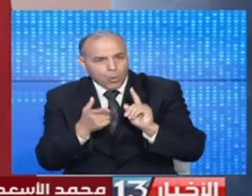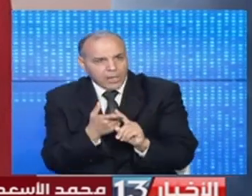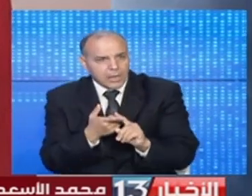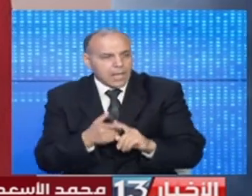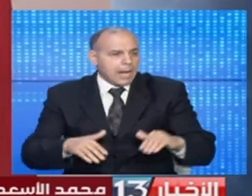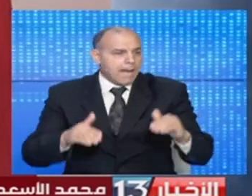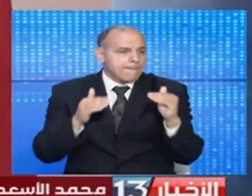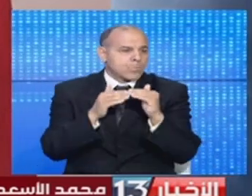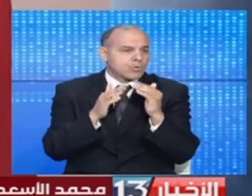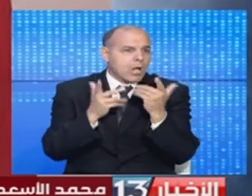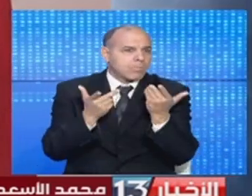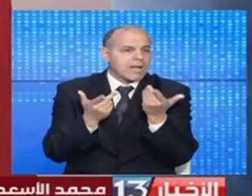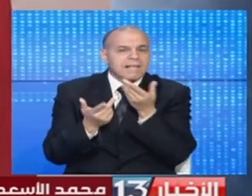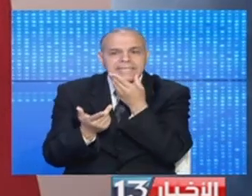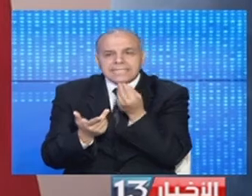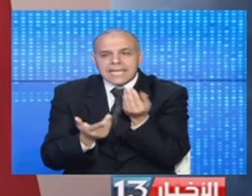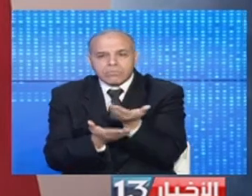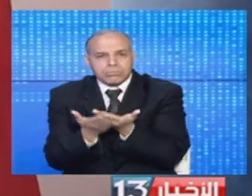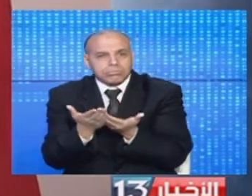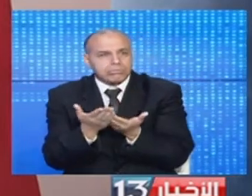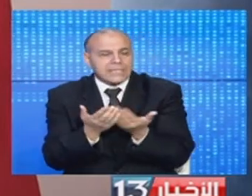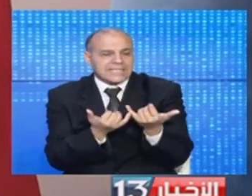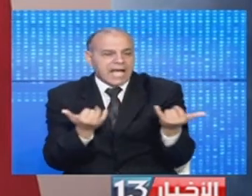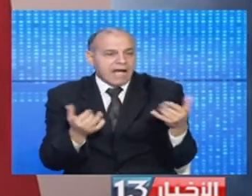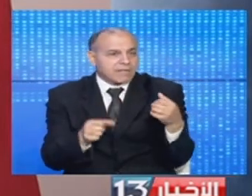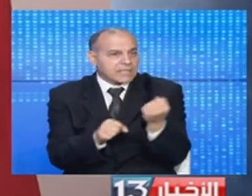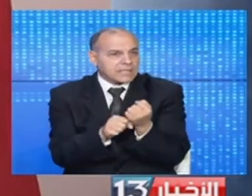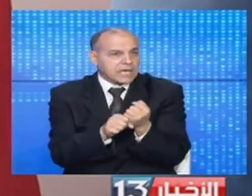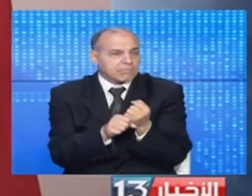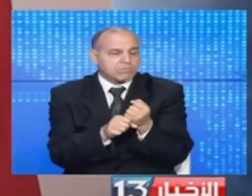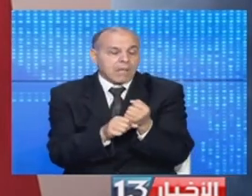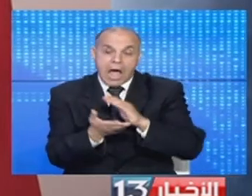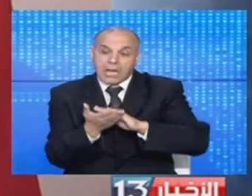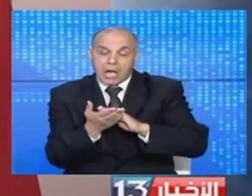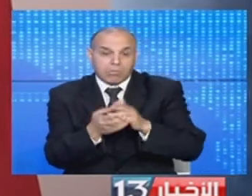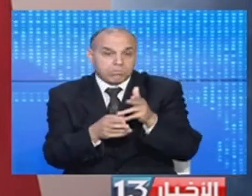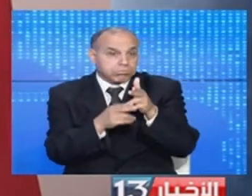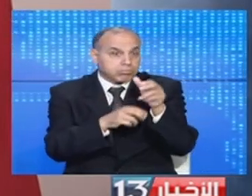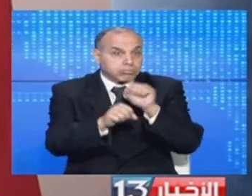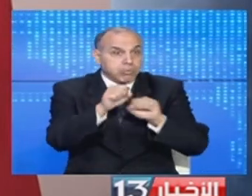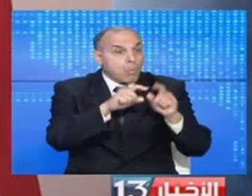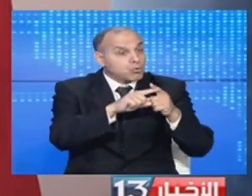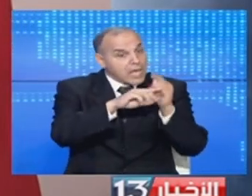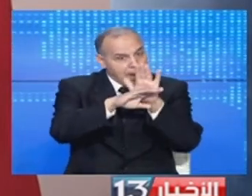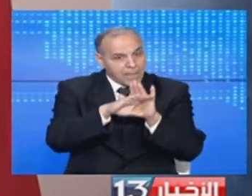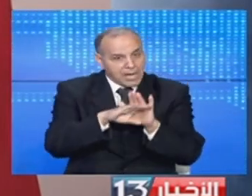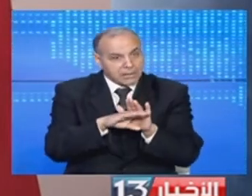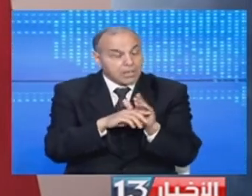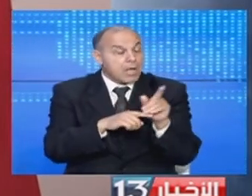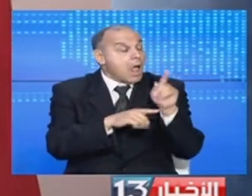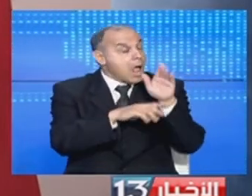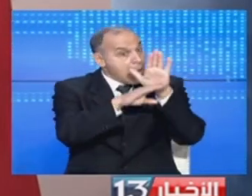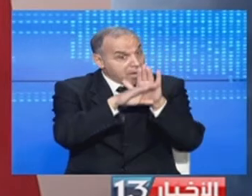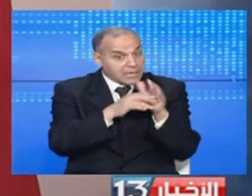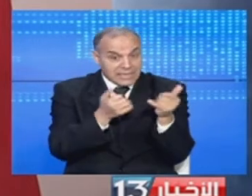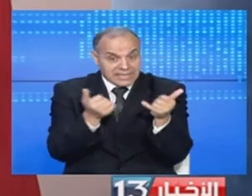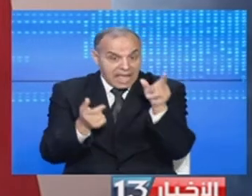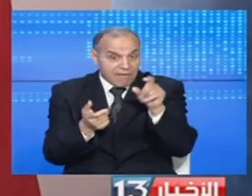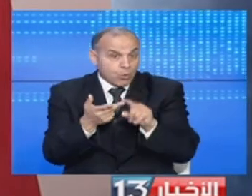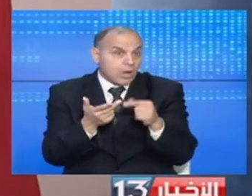مستوى تيسير مهمة الصحفيين في التغطيات الميدانية وحمايتهم لأن حماية الصحفيين